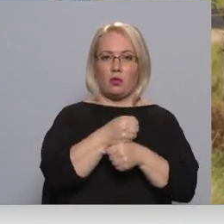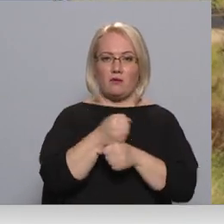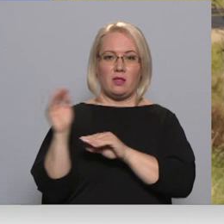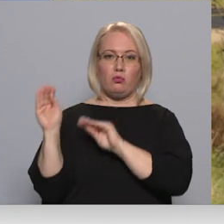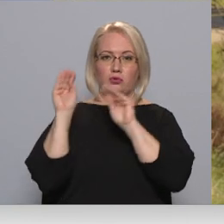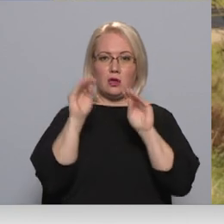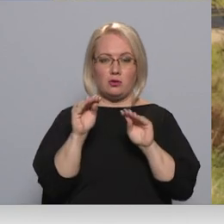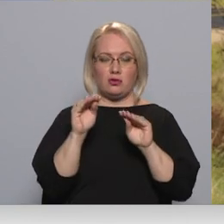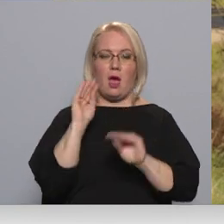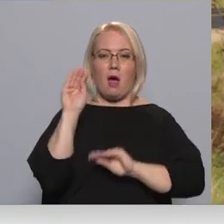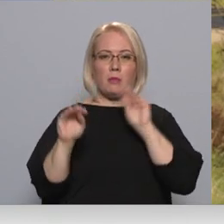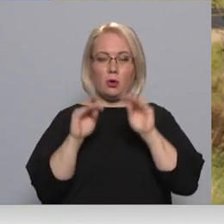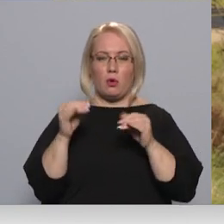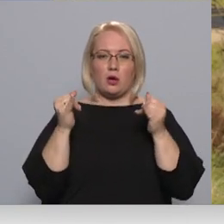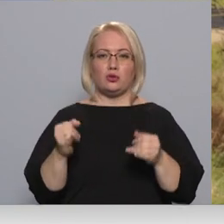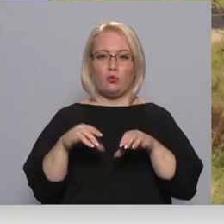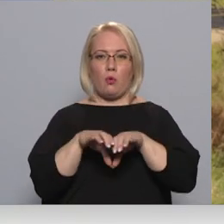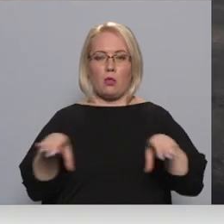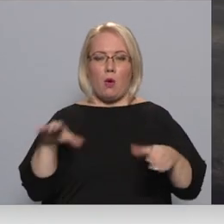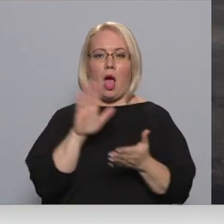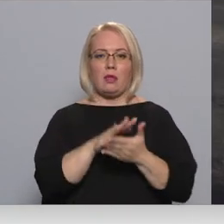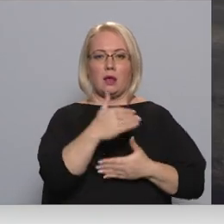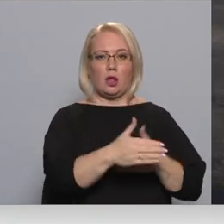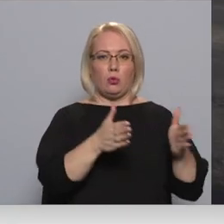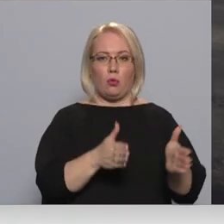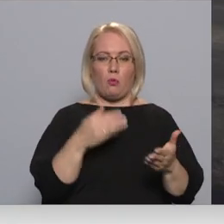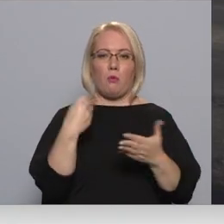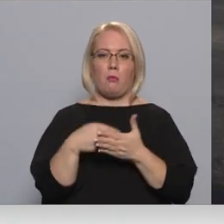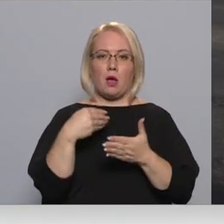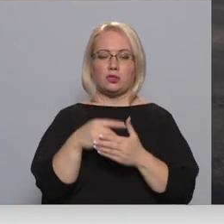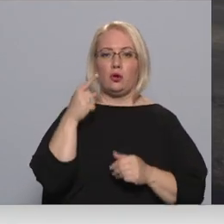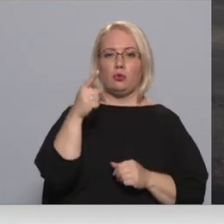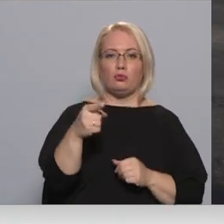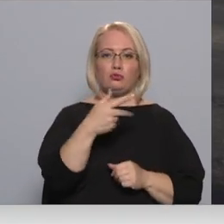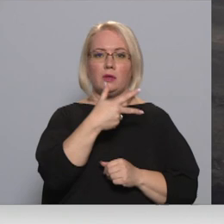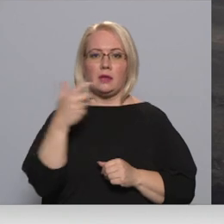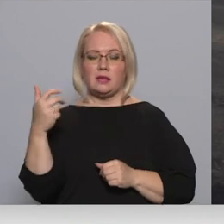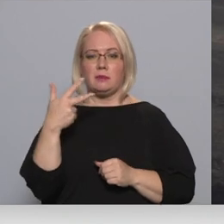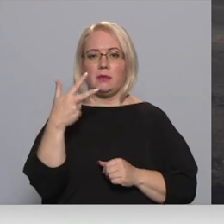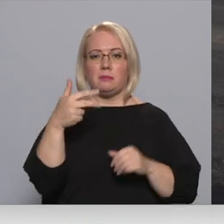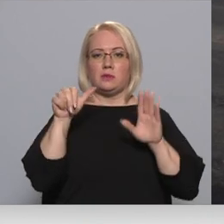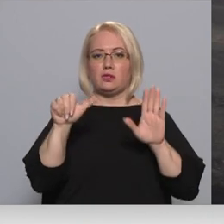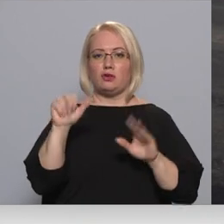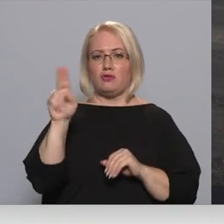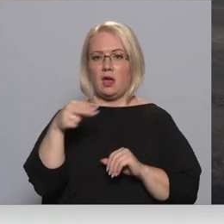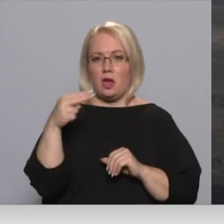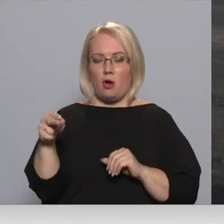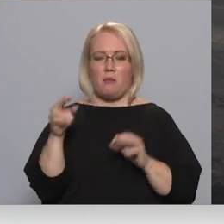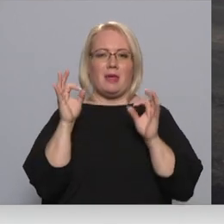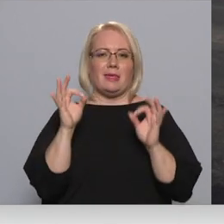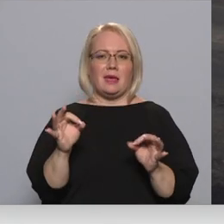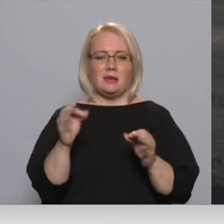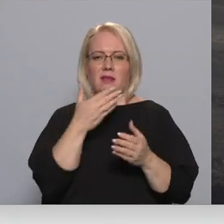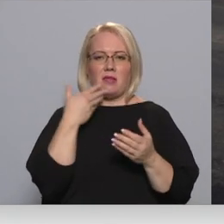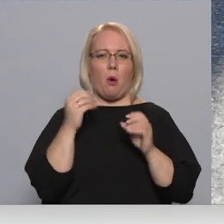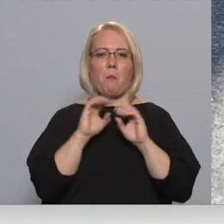uzstādīšana aprīkošana ar soliņu un atkritumu urnu izmaksājusi 1336 eiro. Tomēr tā īsti netiek